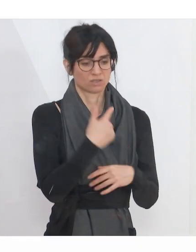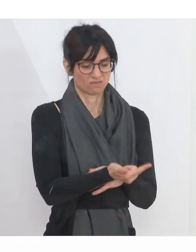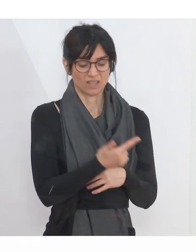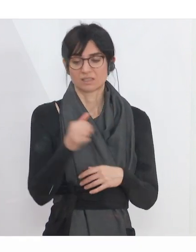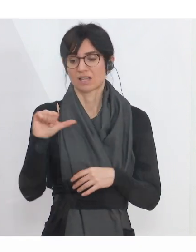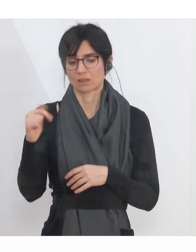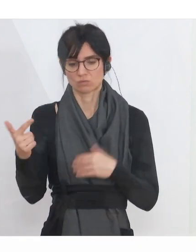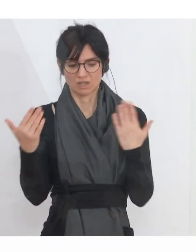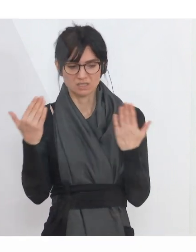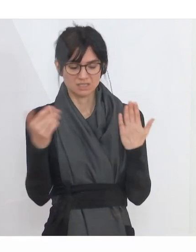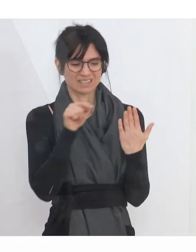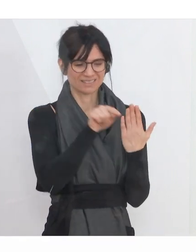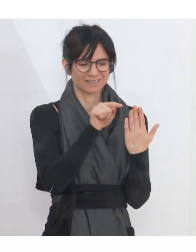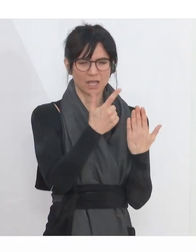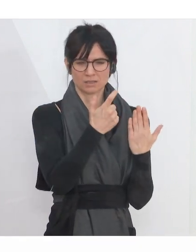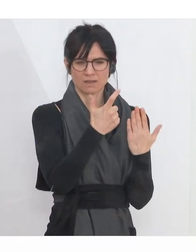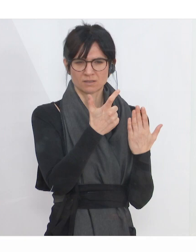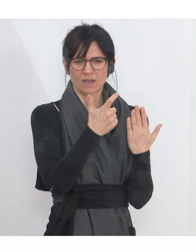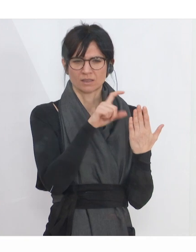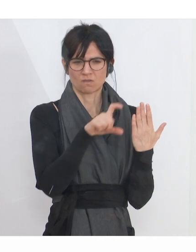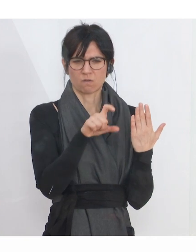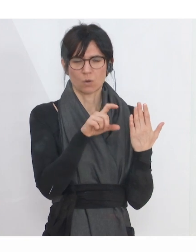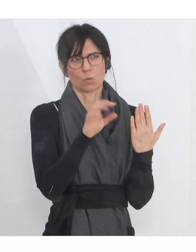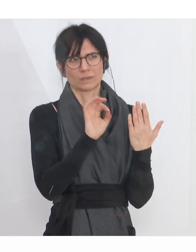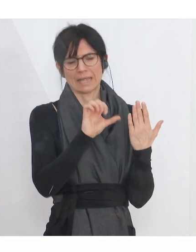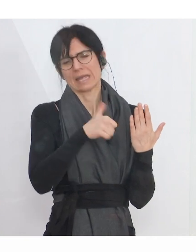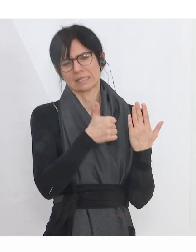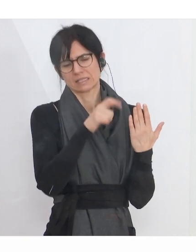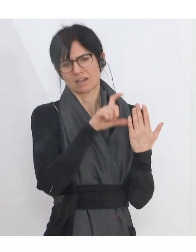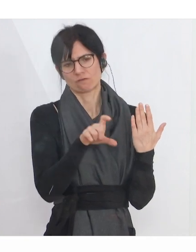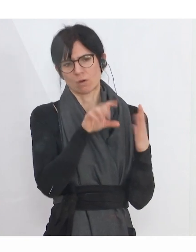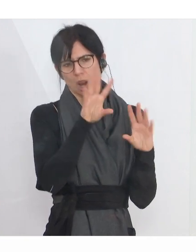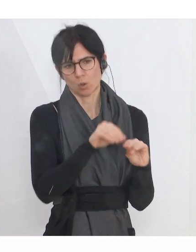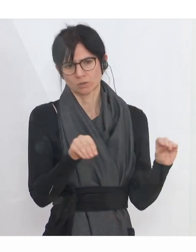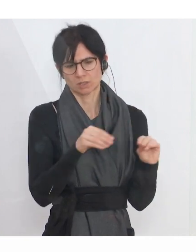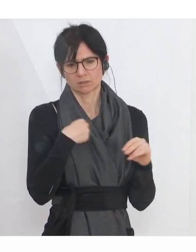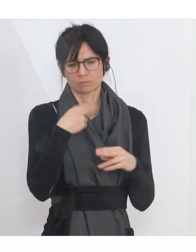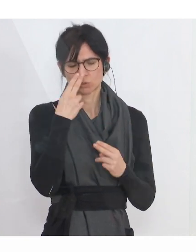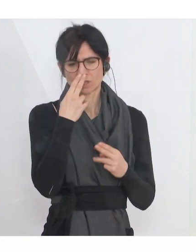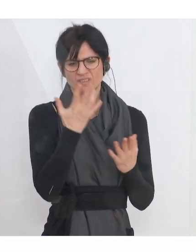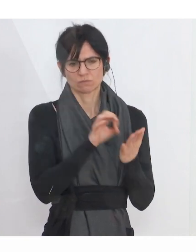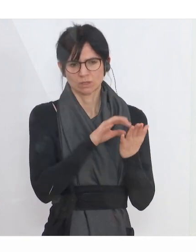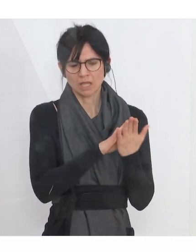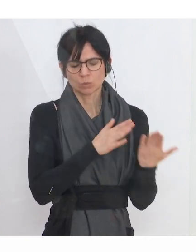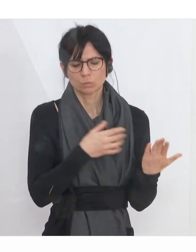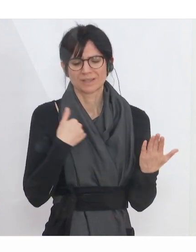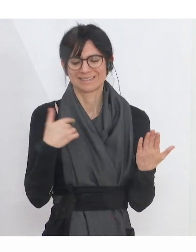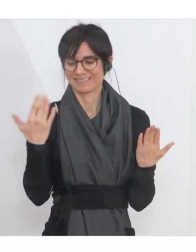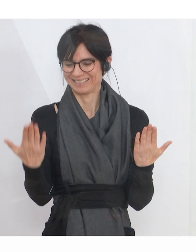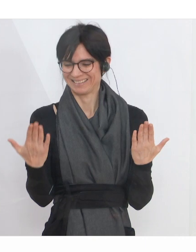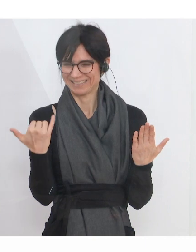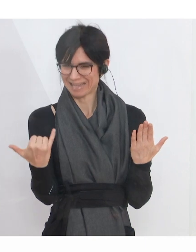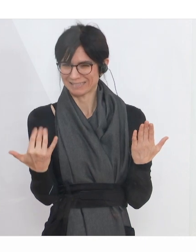zweite Woche des Lockdowns oder die erste Woche des Lockdowns, je nachdem, welches Datum man nimmt. Und man sieht jetzt, dass wir dieses